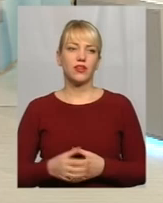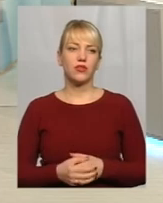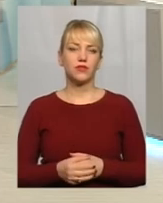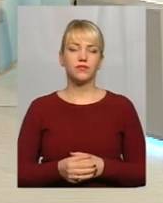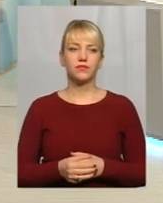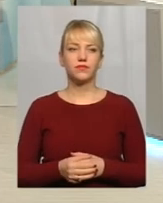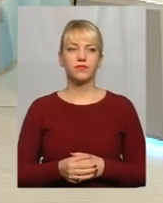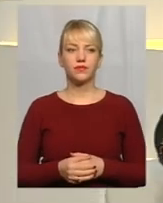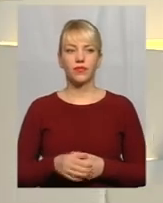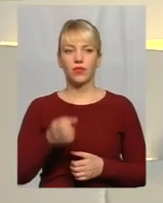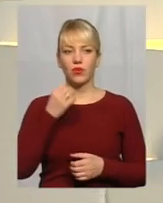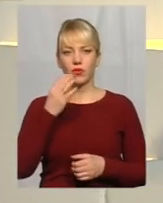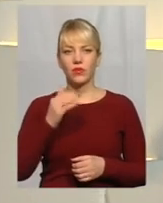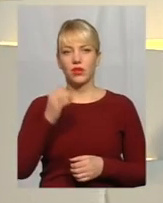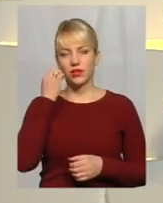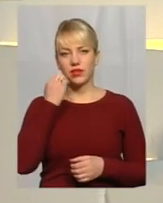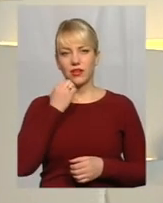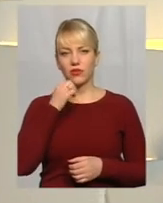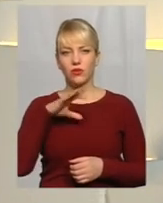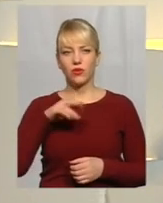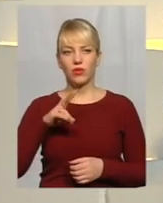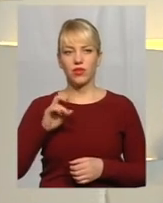Добре, дякую, пане Олексій